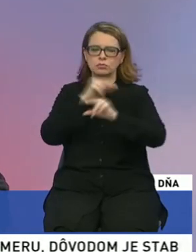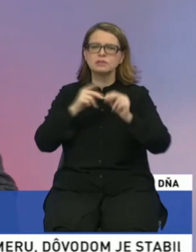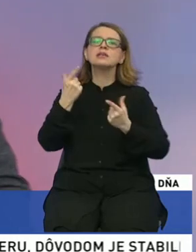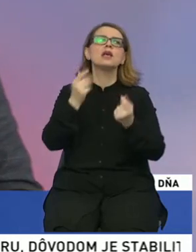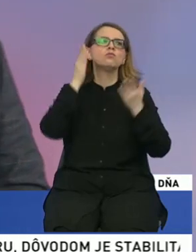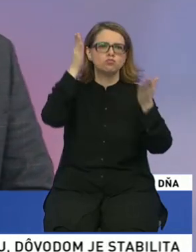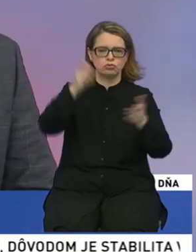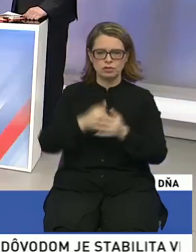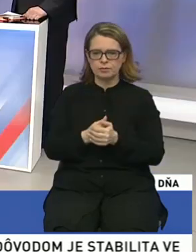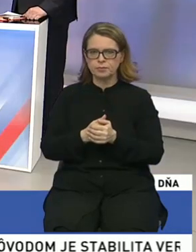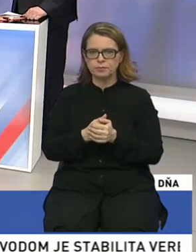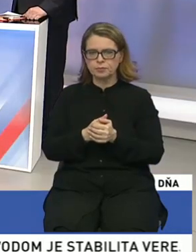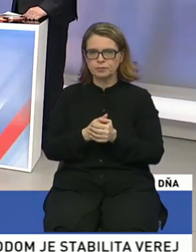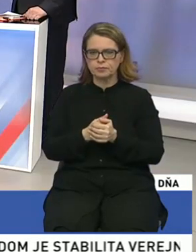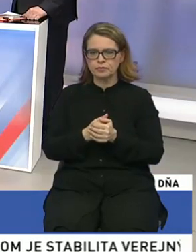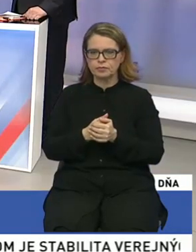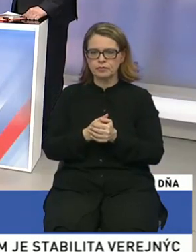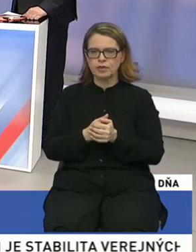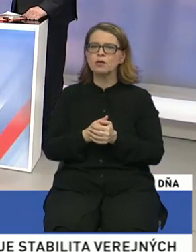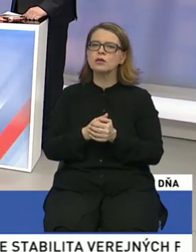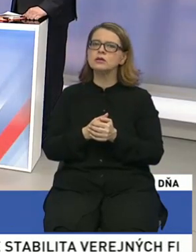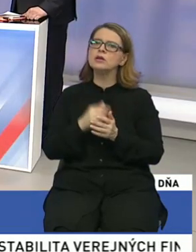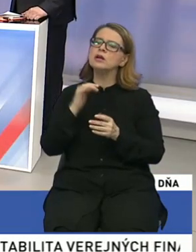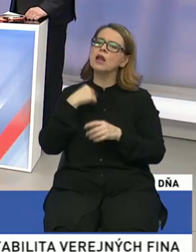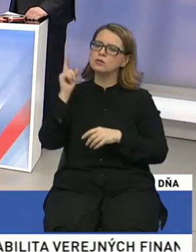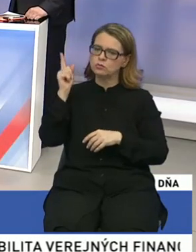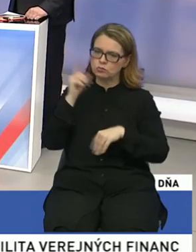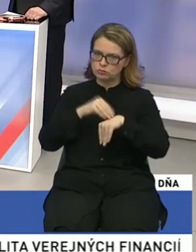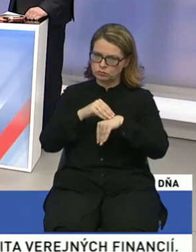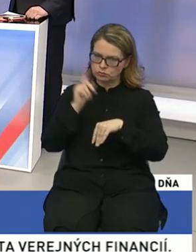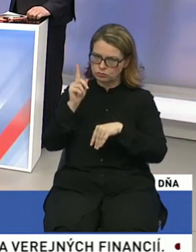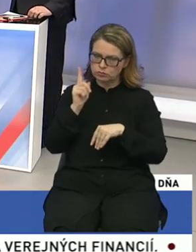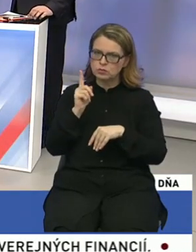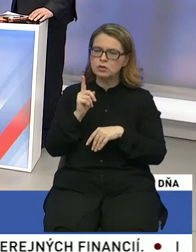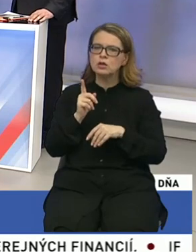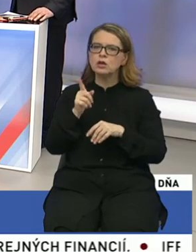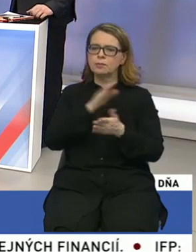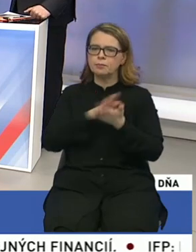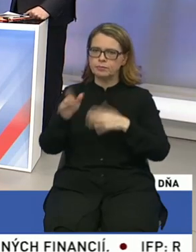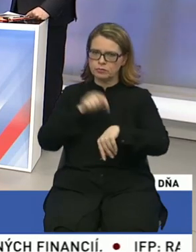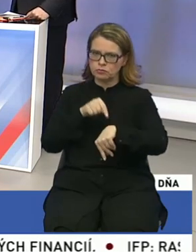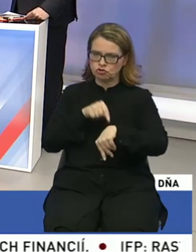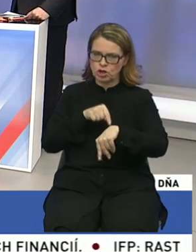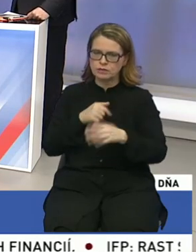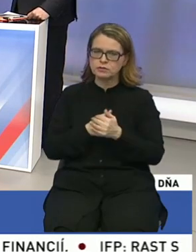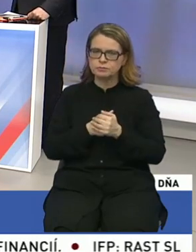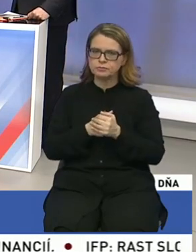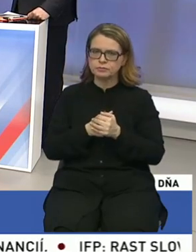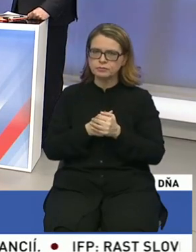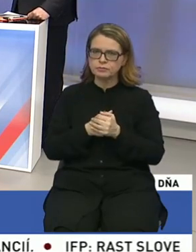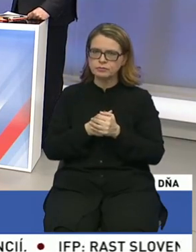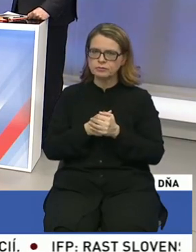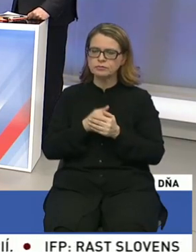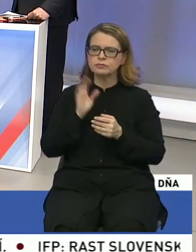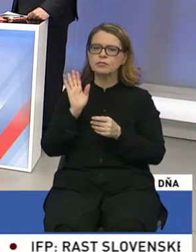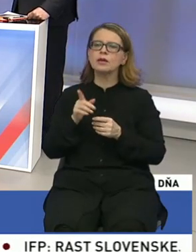pôjde. Páni, môžete samozrejme reagovať, len vás upozorniem, že už vám uplýva čas tak, že už nemáte